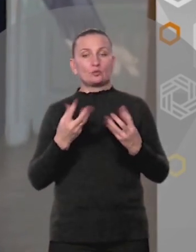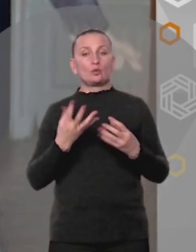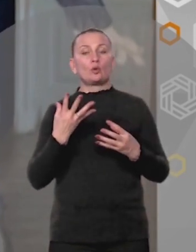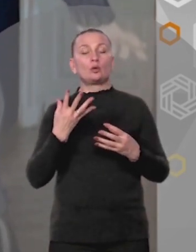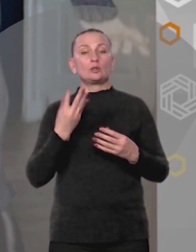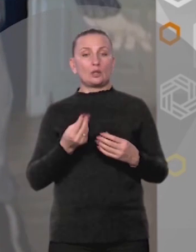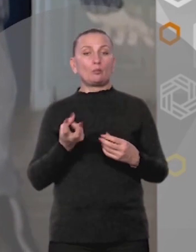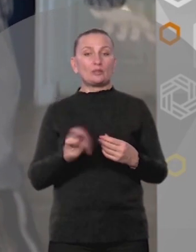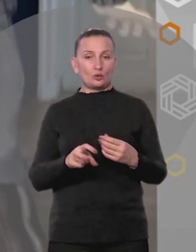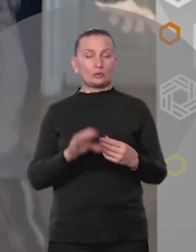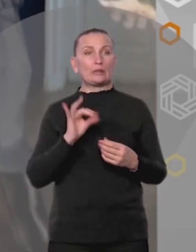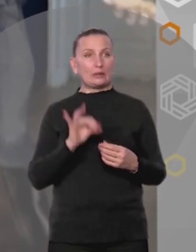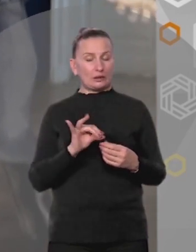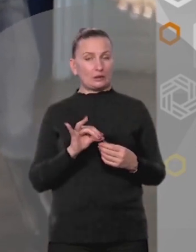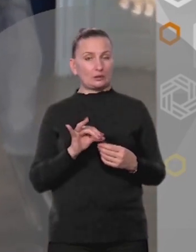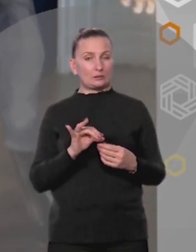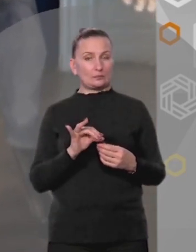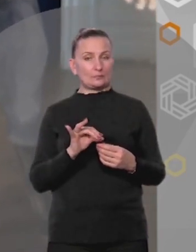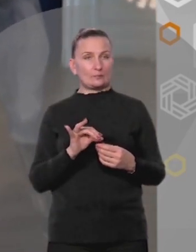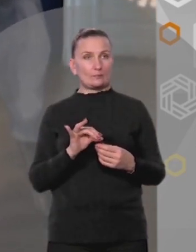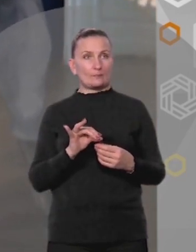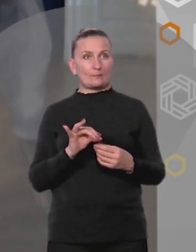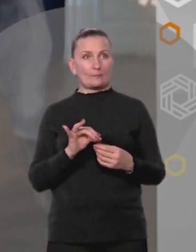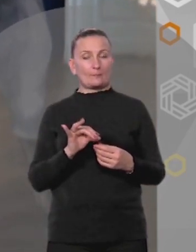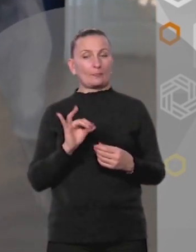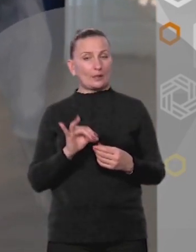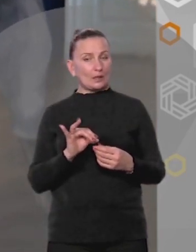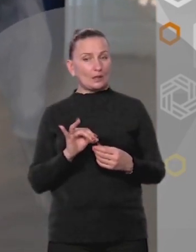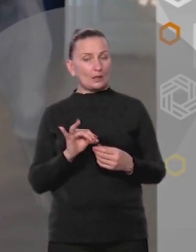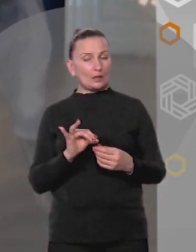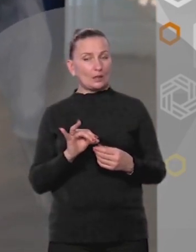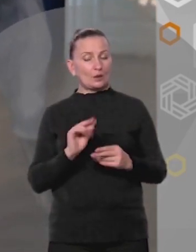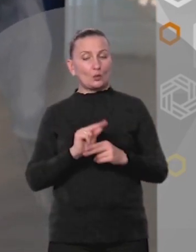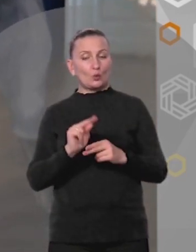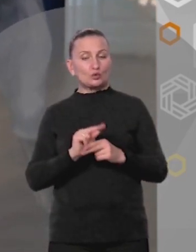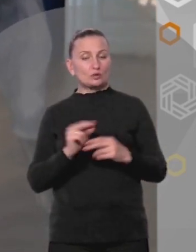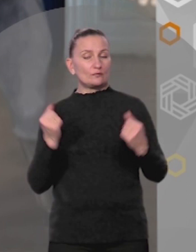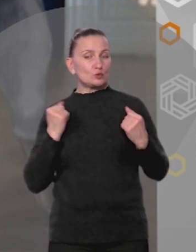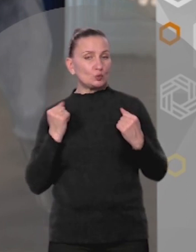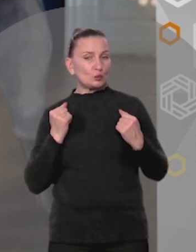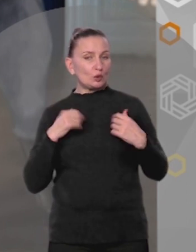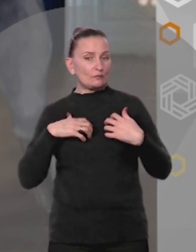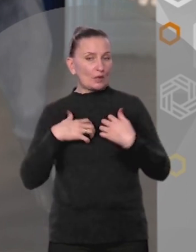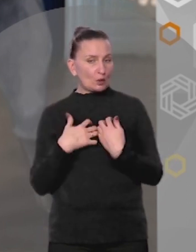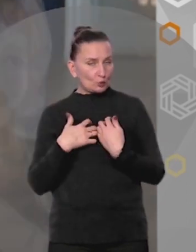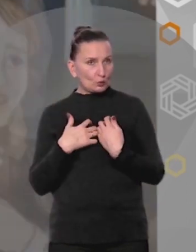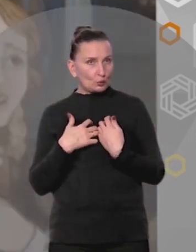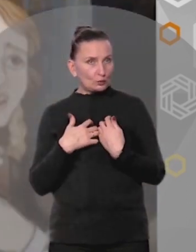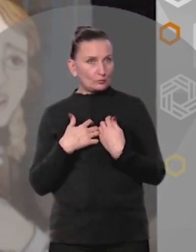придет И... И... Учитель физкультуры глубоко вдохнул